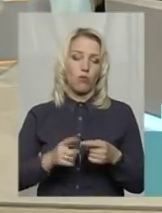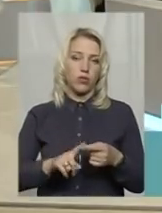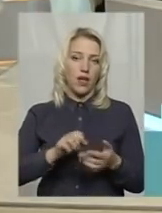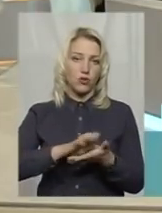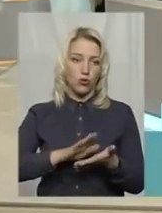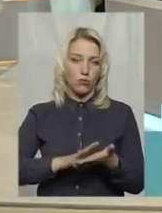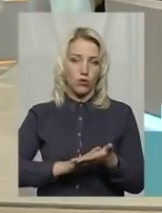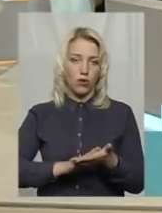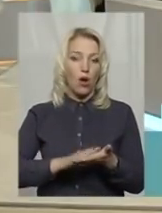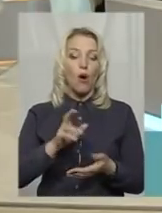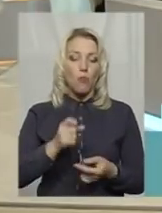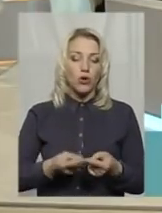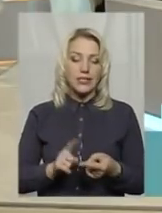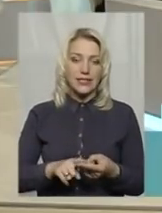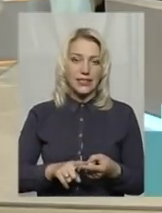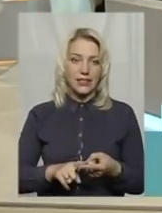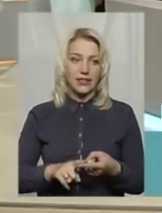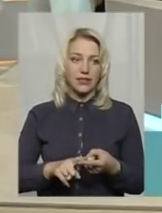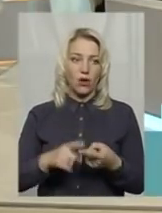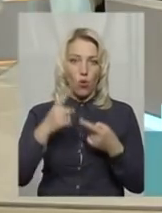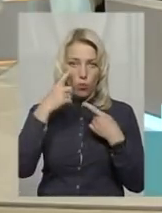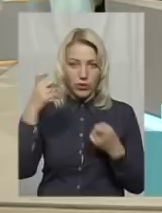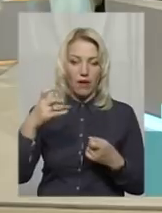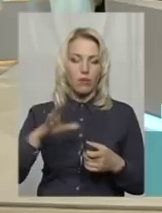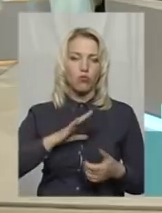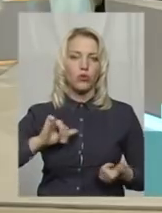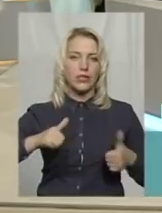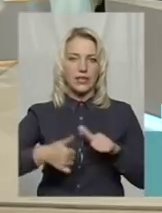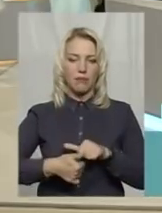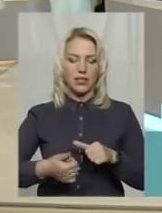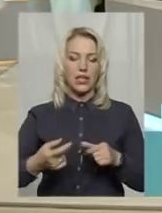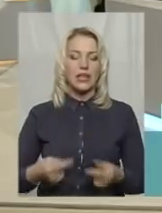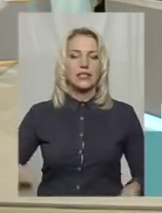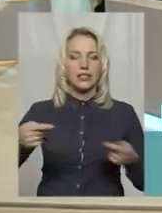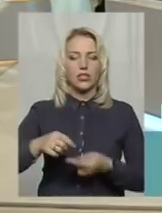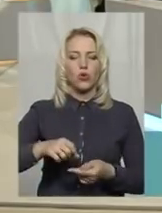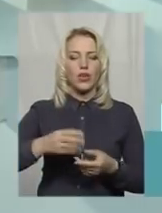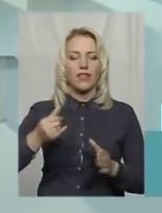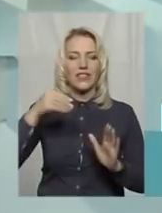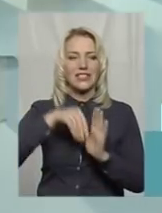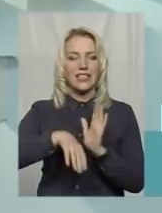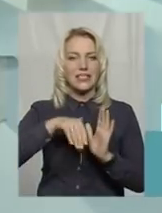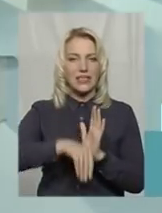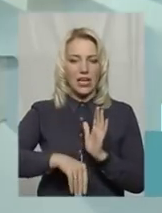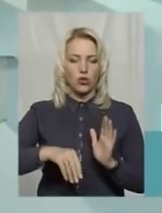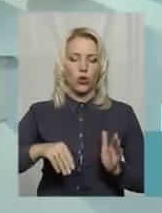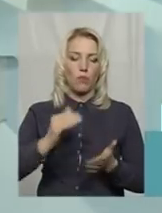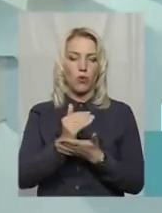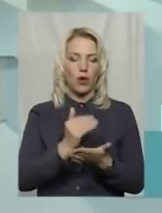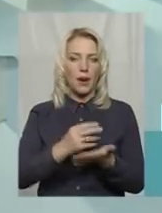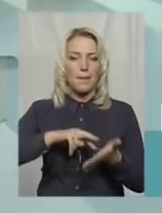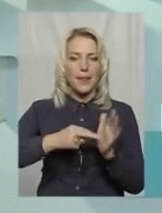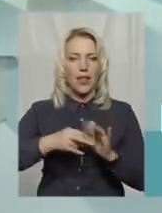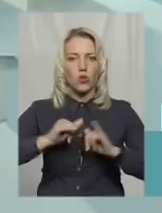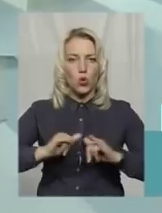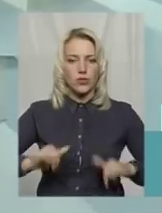об'яві. Була заміна згідно інвестиційної програми, чи, як правильно зараз, плану розвитку на